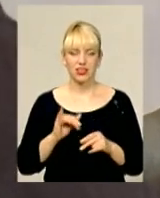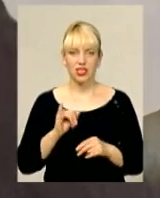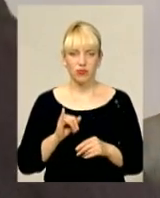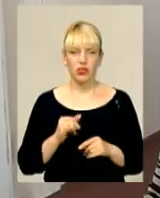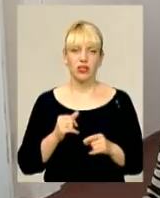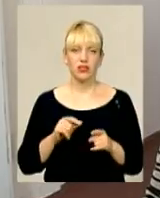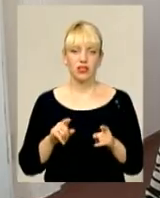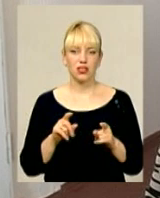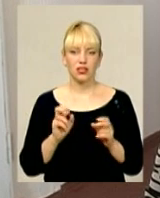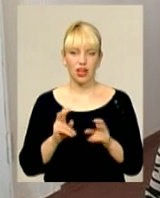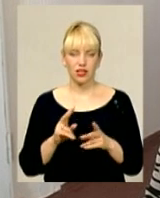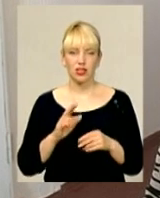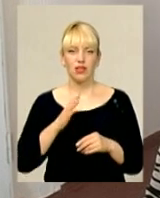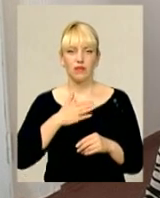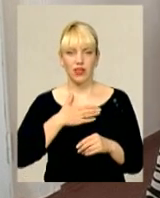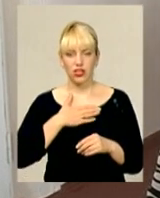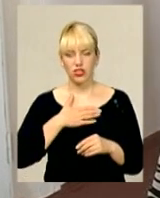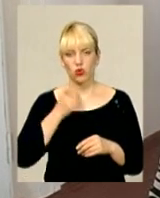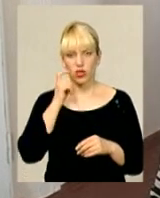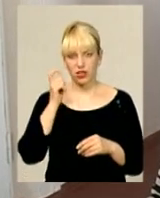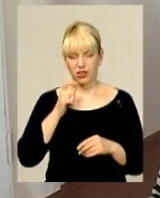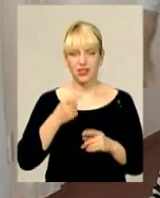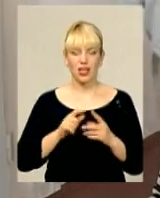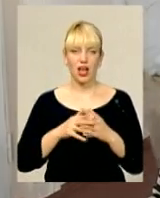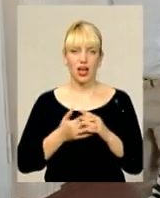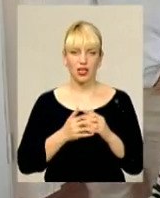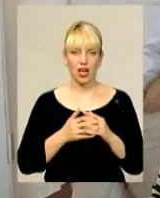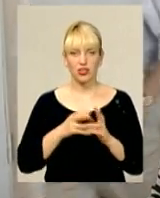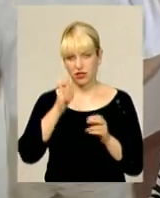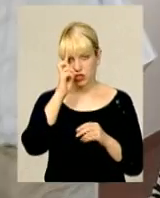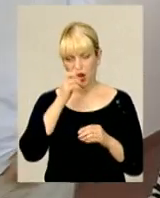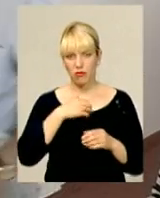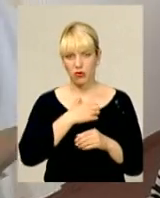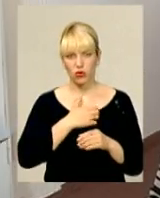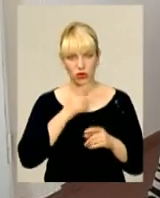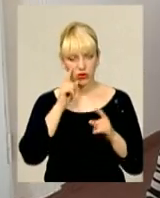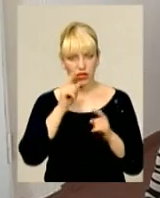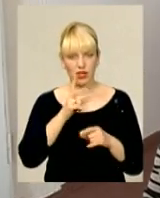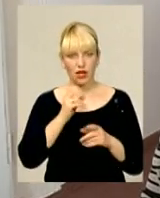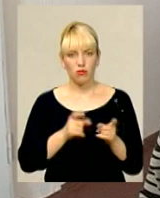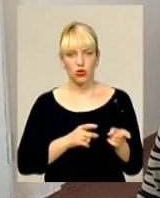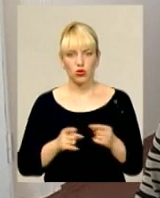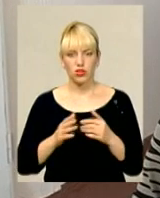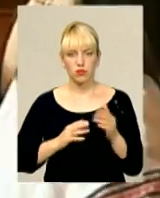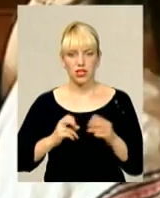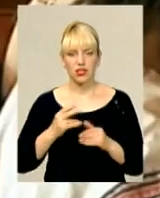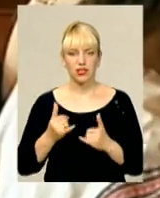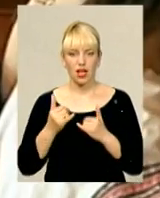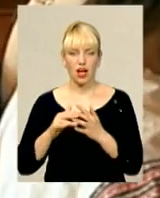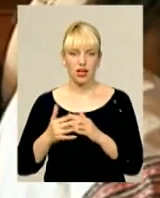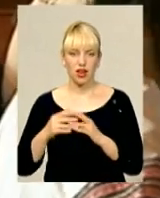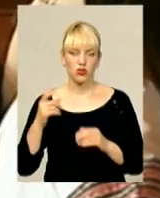звичайно, так як Україна – це аграрна держава, тому пріоритети ставляться на підготовку спеціалістів для аграрної галузі.